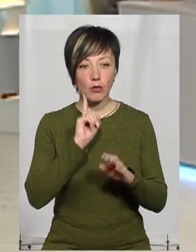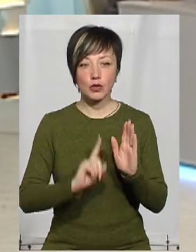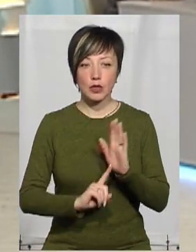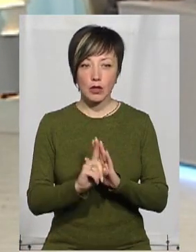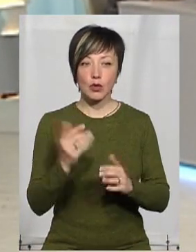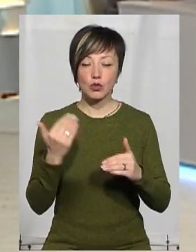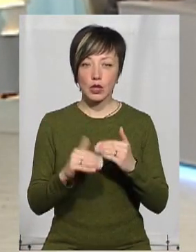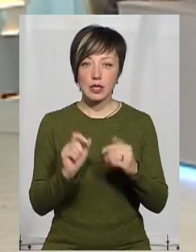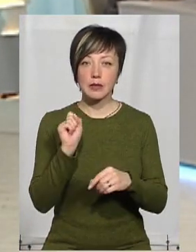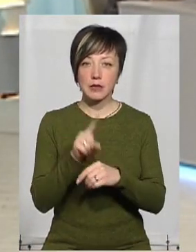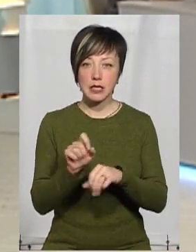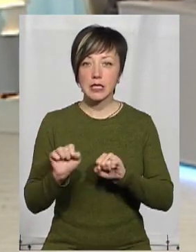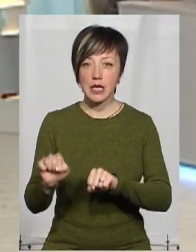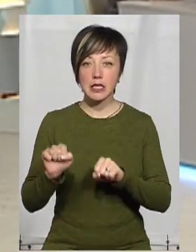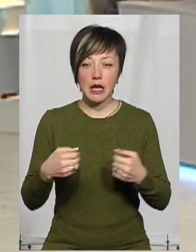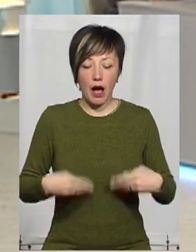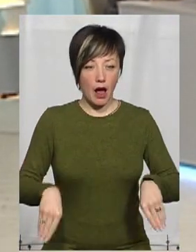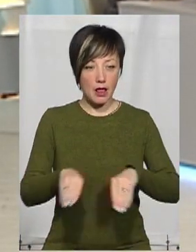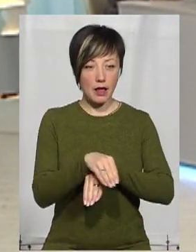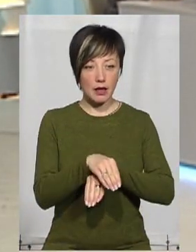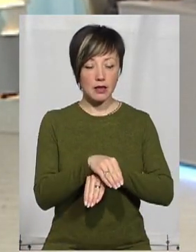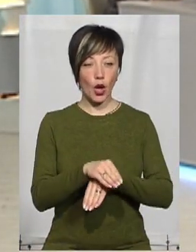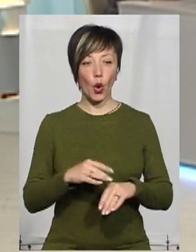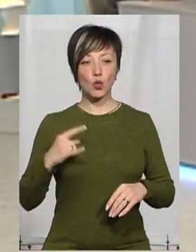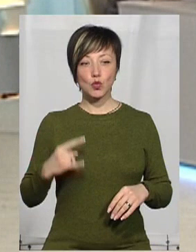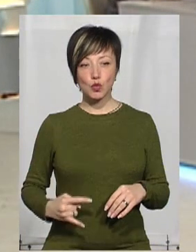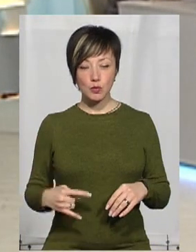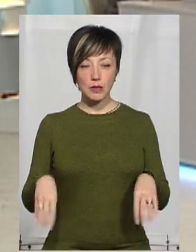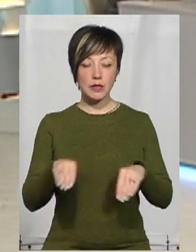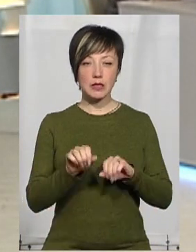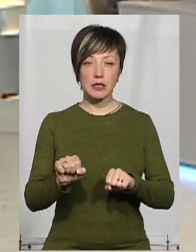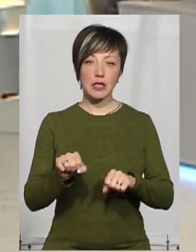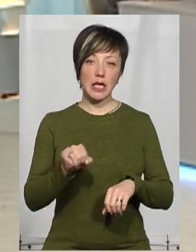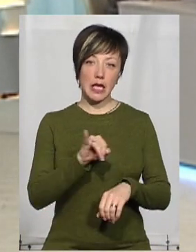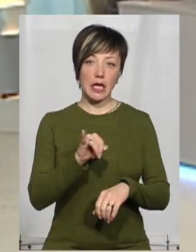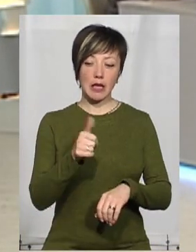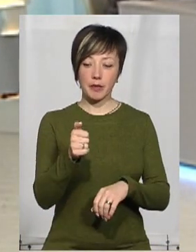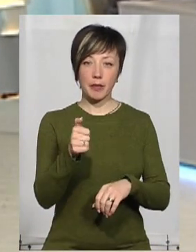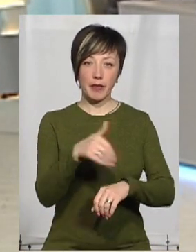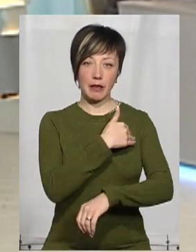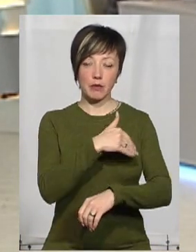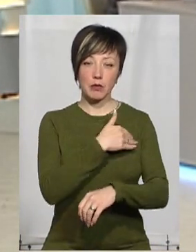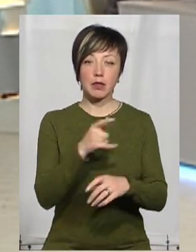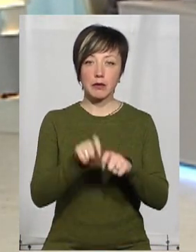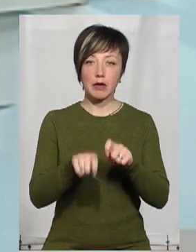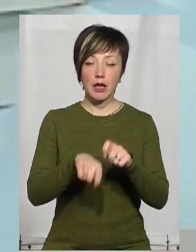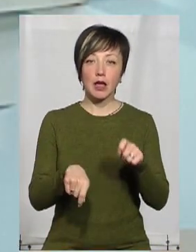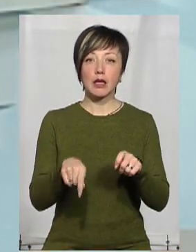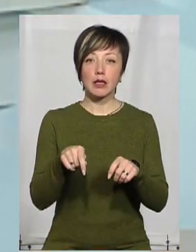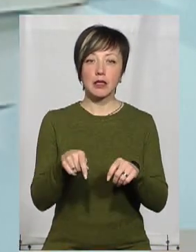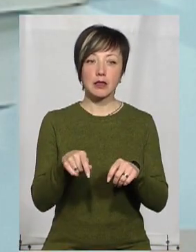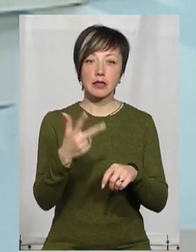ми вже замовили захисні халати, захисні костюми замовили і термометри, які. На сьогодні ми вже зібрали